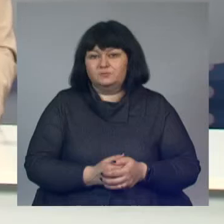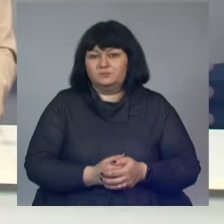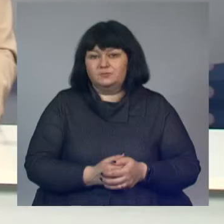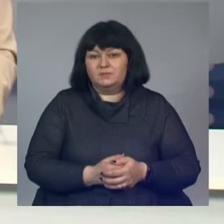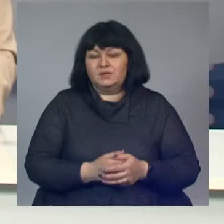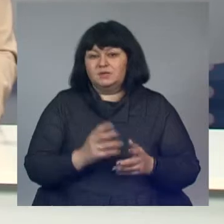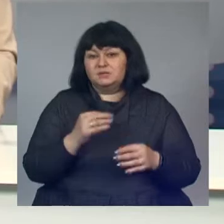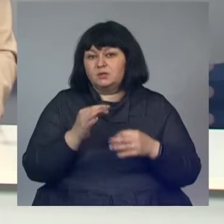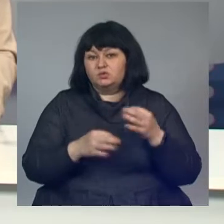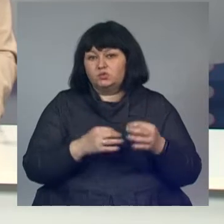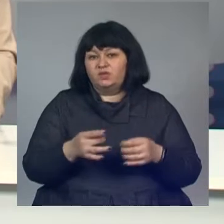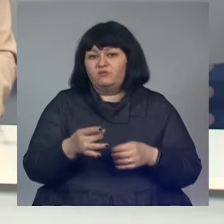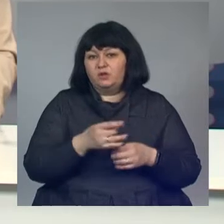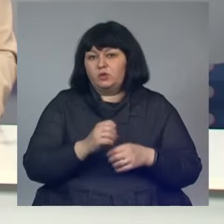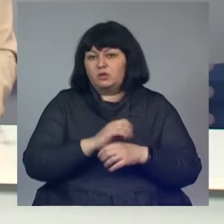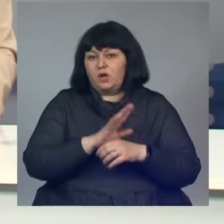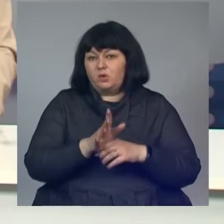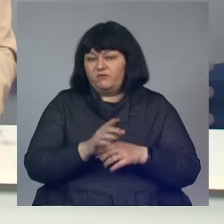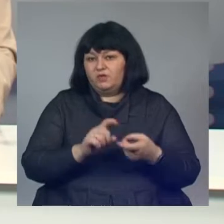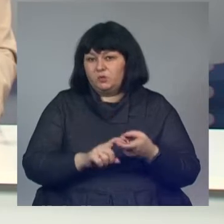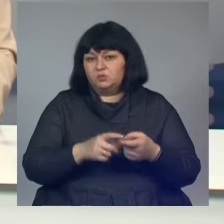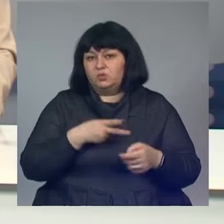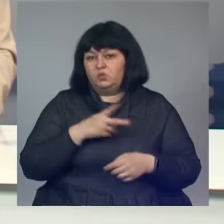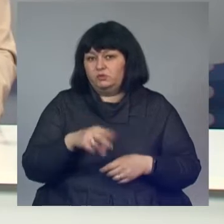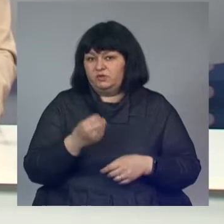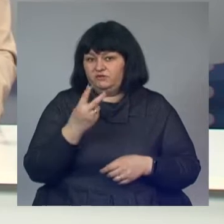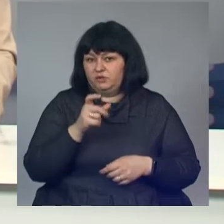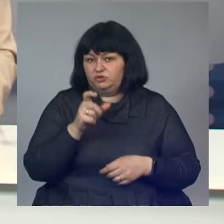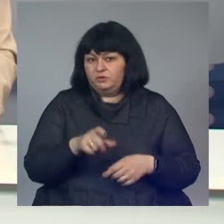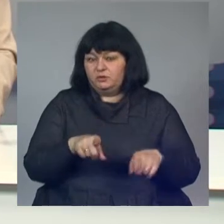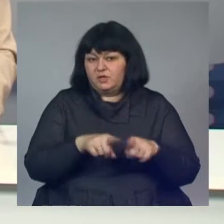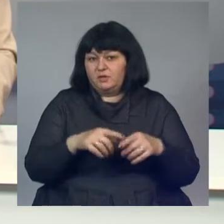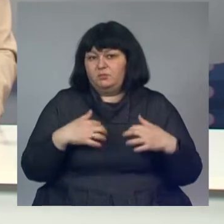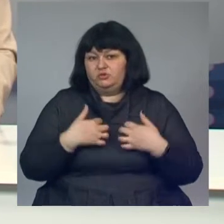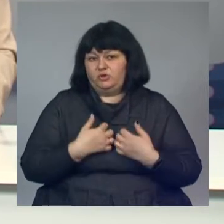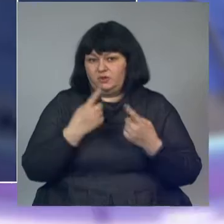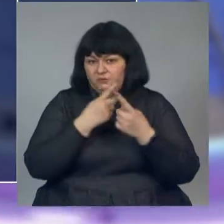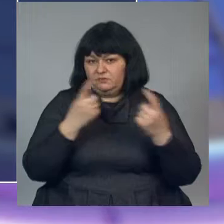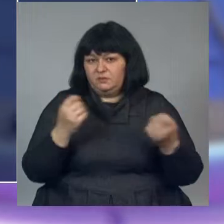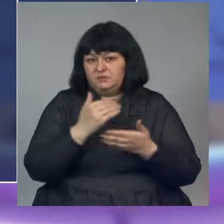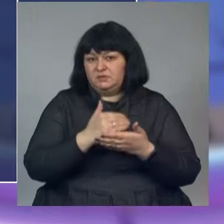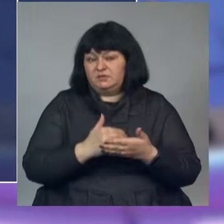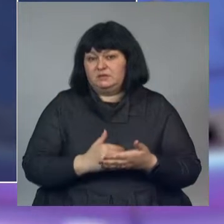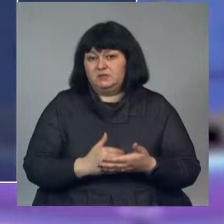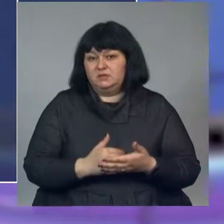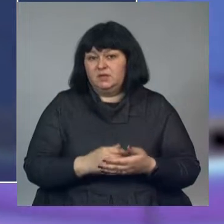За сутки в регионе от коронавируса умерли 12 человек. Таковы печальные данные статистики.